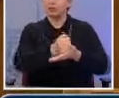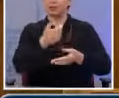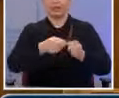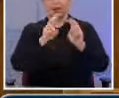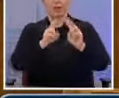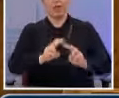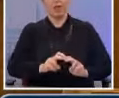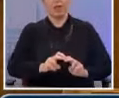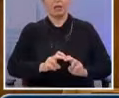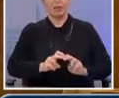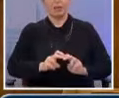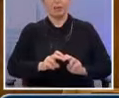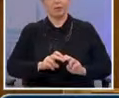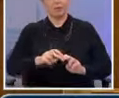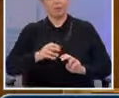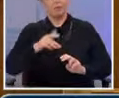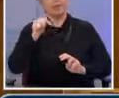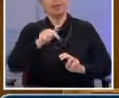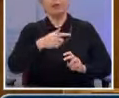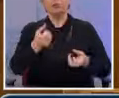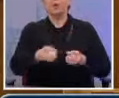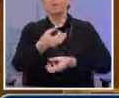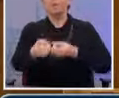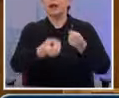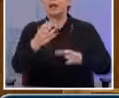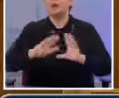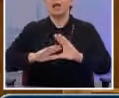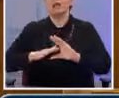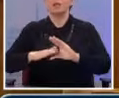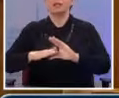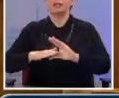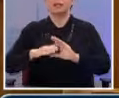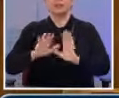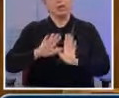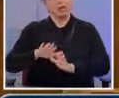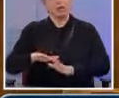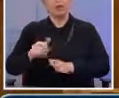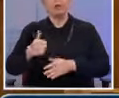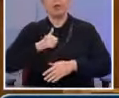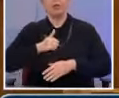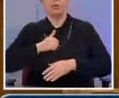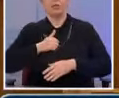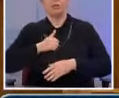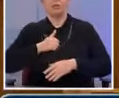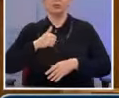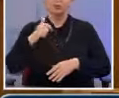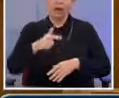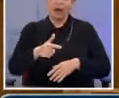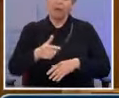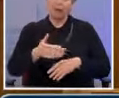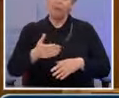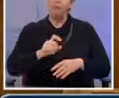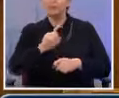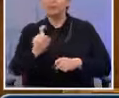τον επεκτείνουμε στην παραγωγή αγαθών και υπηρεσιών που αντικαθιστούν τον ιδιωτικό τομέα. Αυτό είναι το ζητούμενο. Έτσι